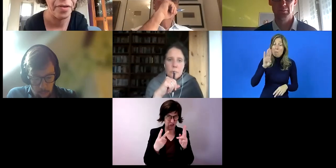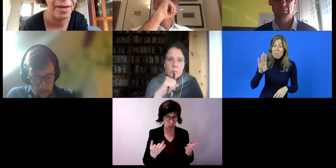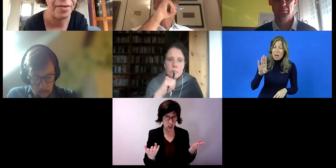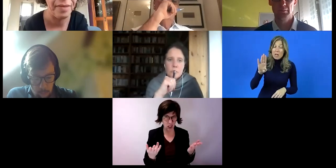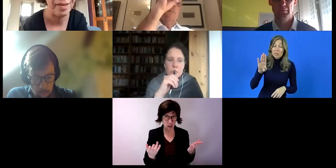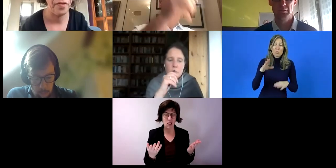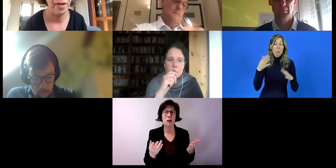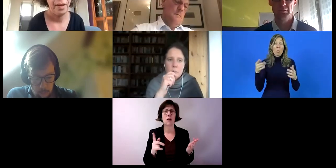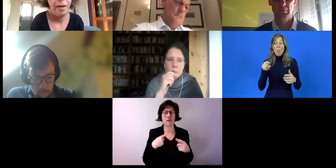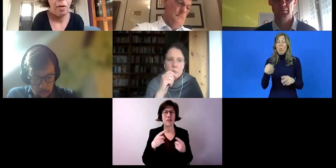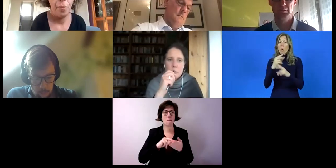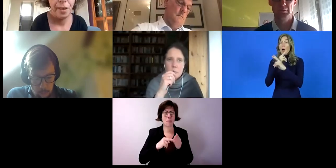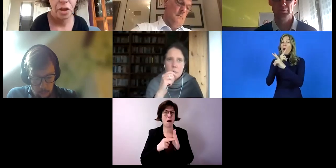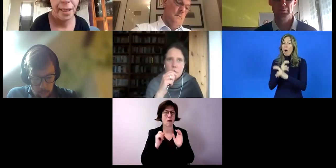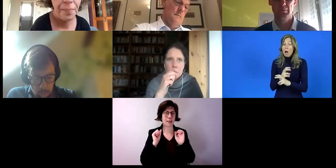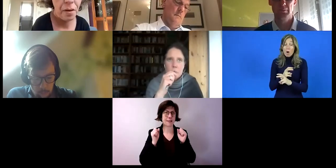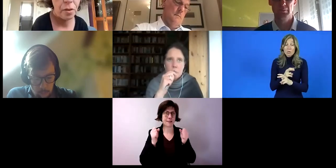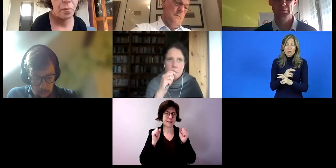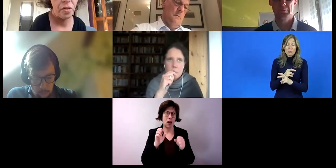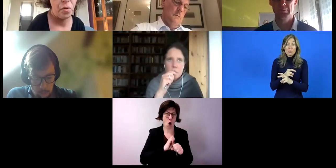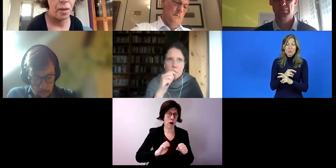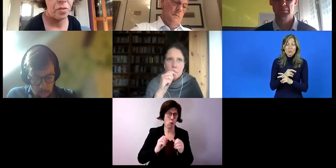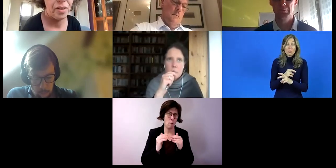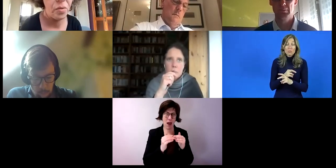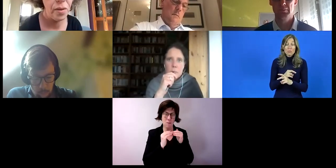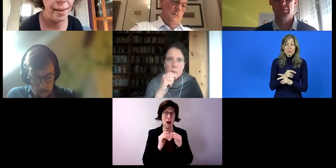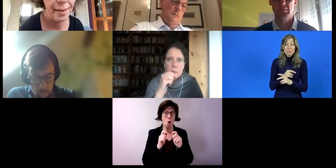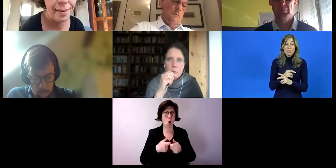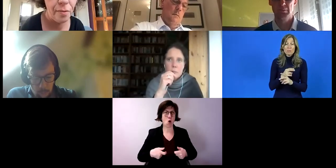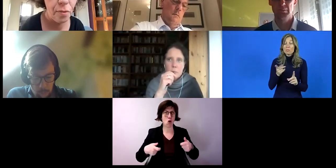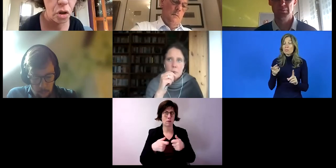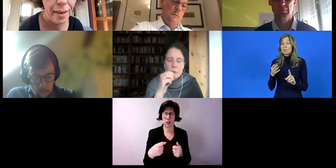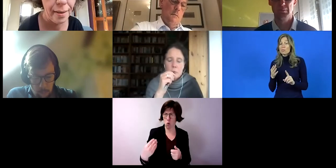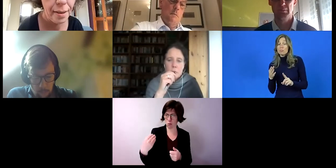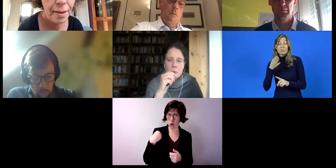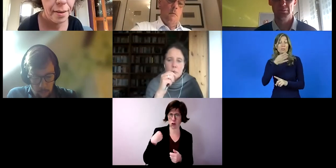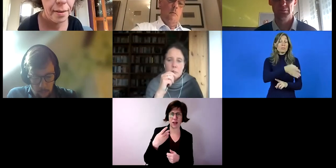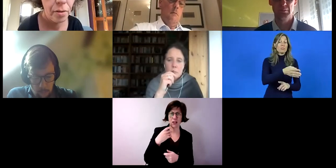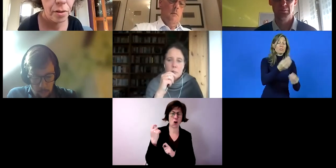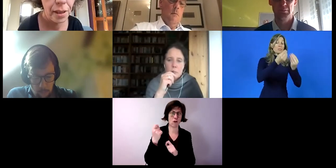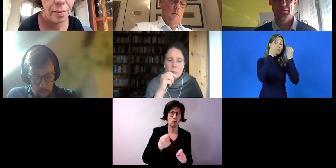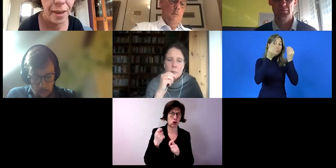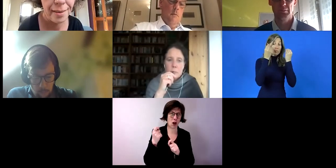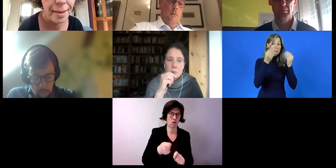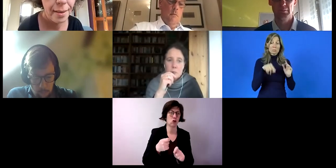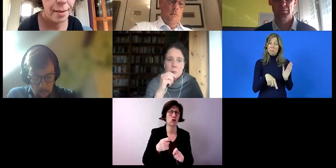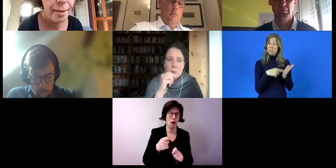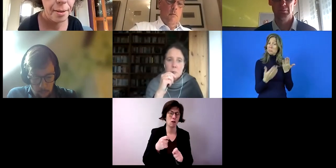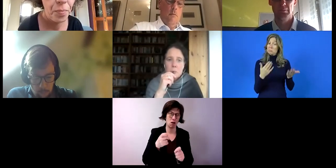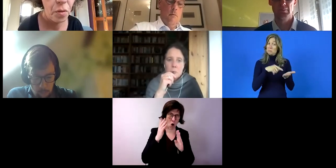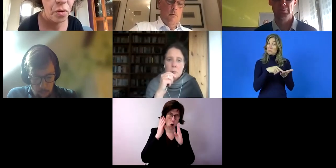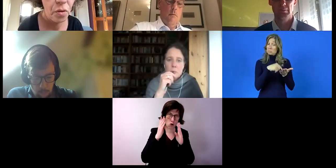planen wir auf jeden Fall was auf europäischer Ebene. Auch die Kommission hat uns dazu gesagt, dass sie Vorschläge konkrete bald